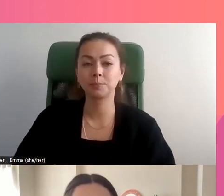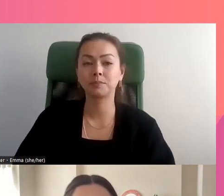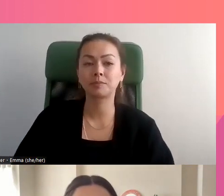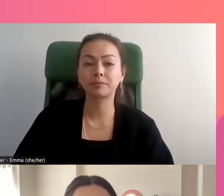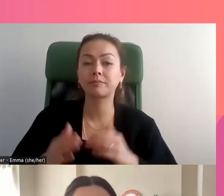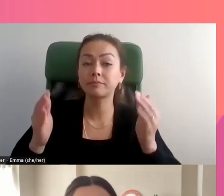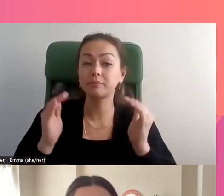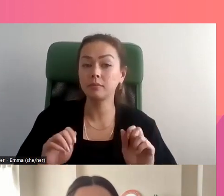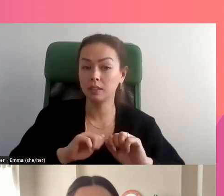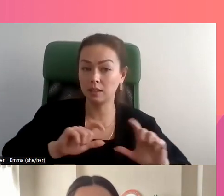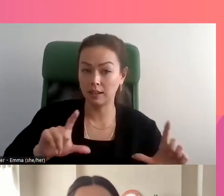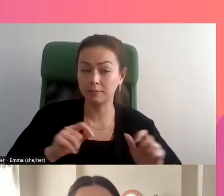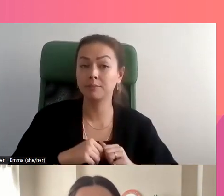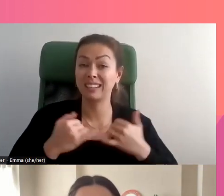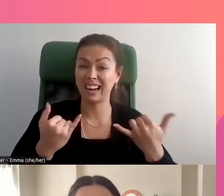diapo.